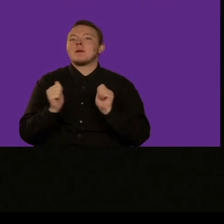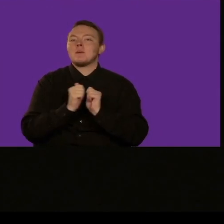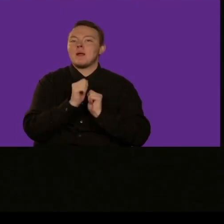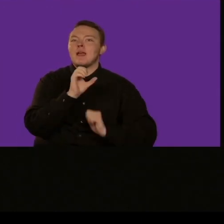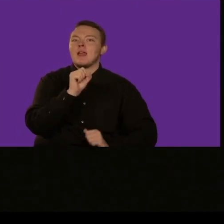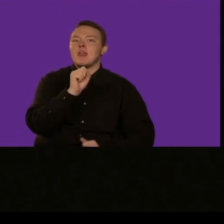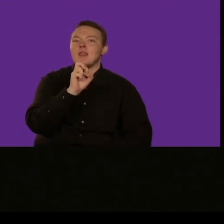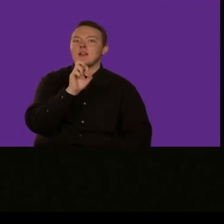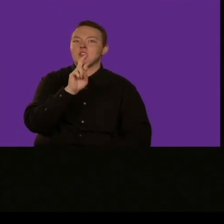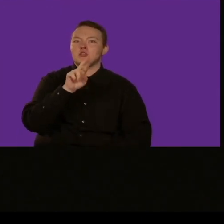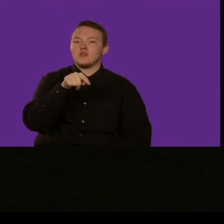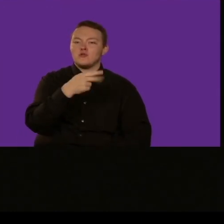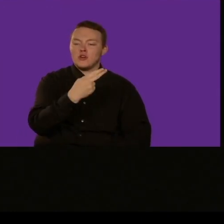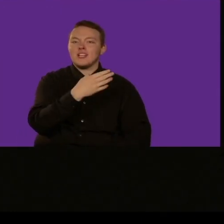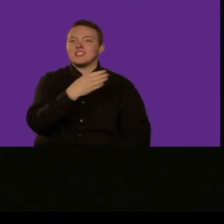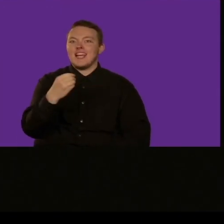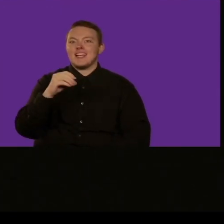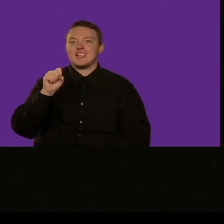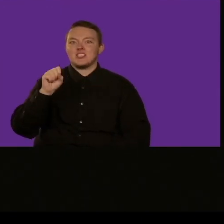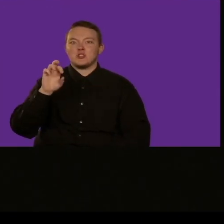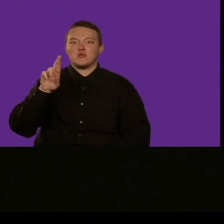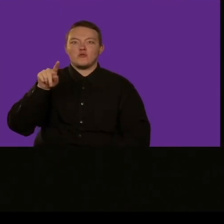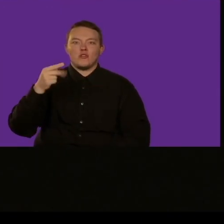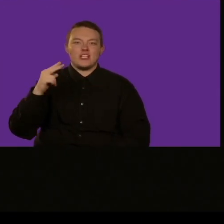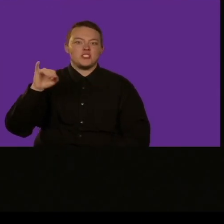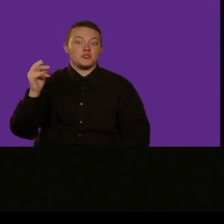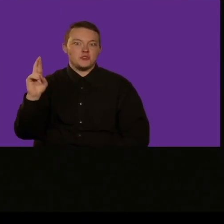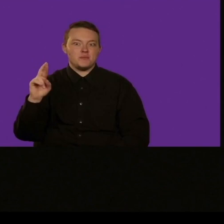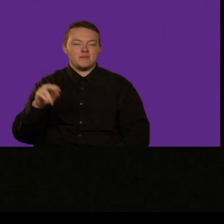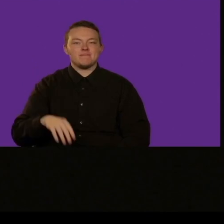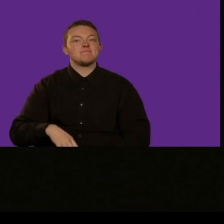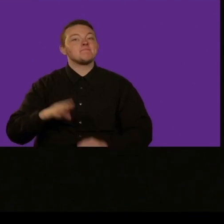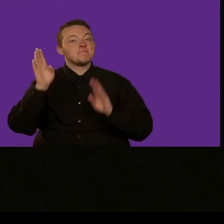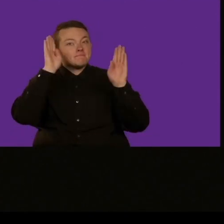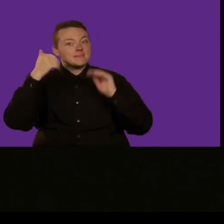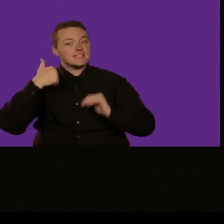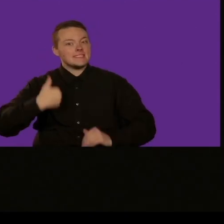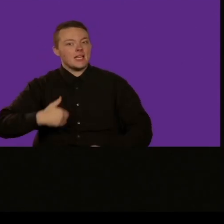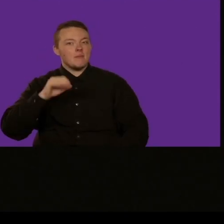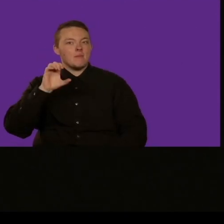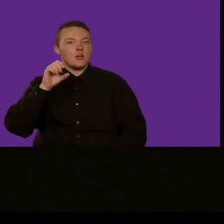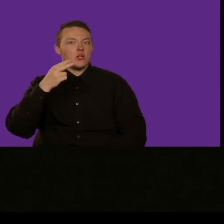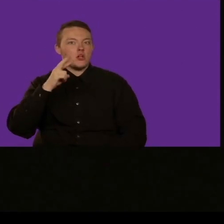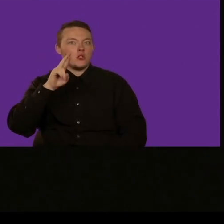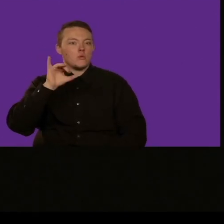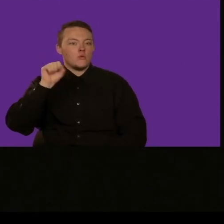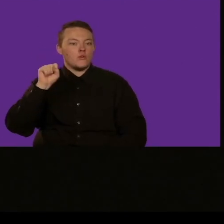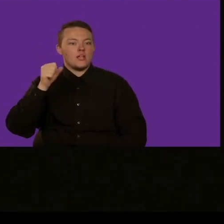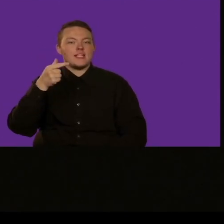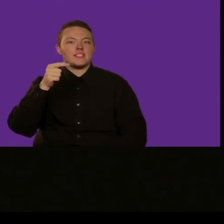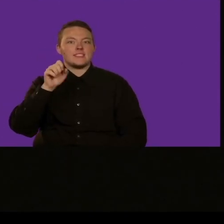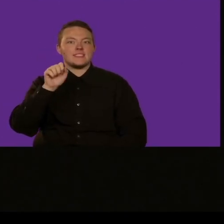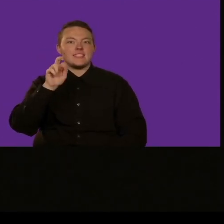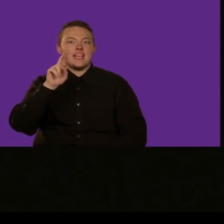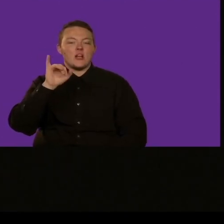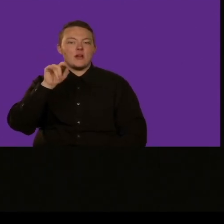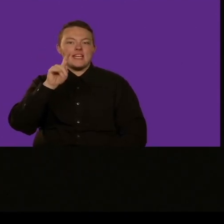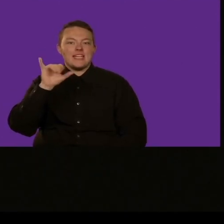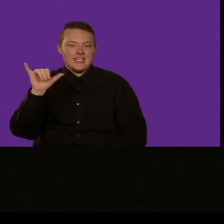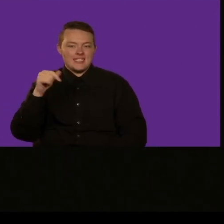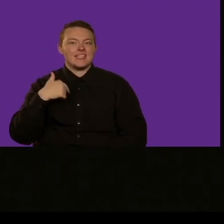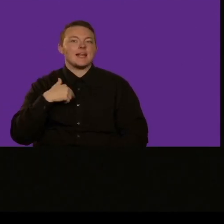con voi e essere qui presente con Scratch e Scratch Junior. Grazie per la vostra presenza. Bene.